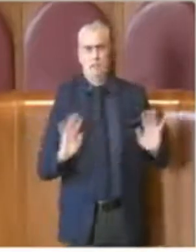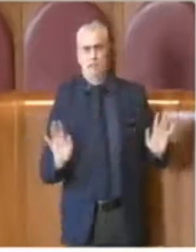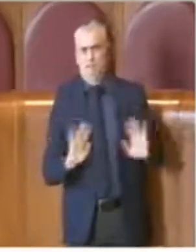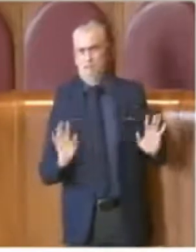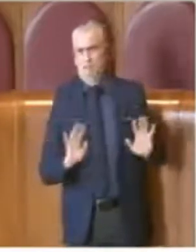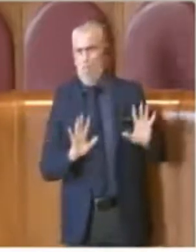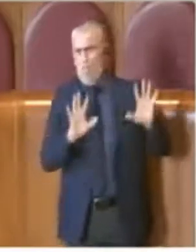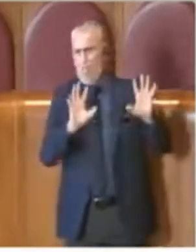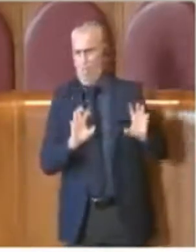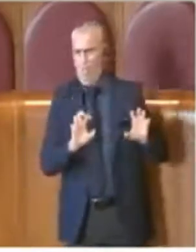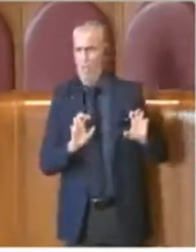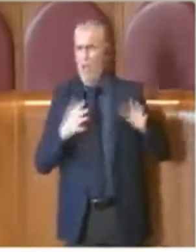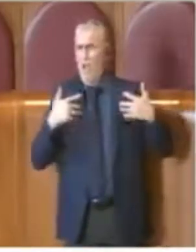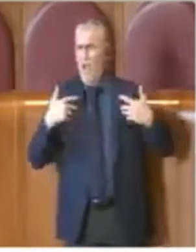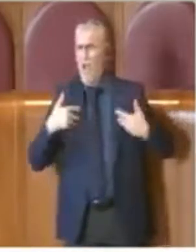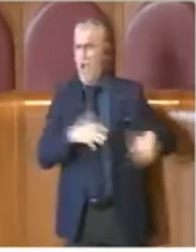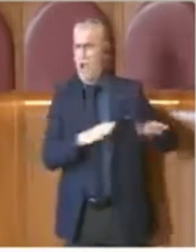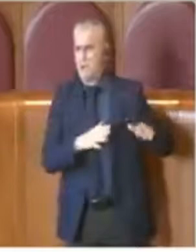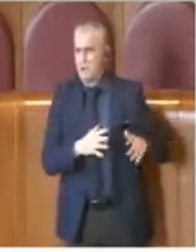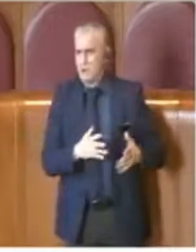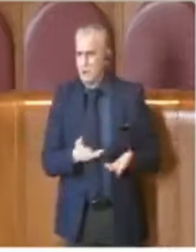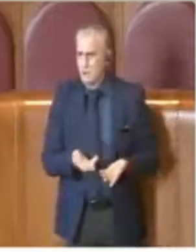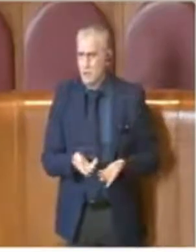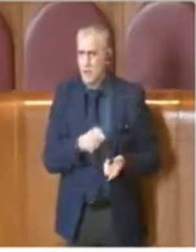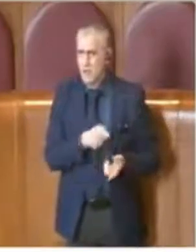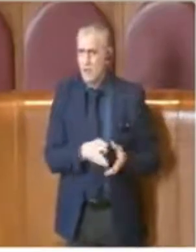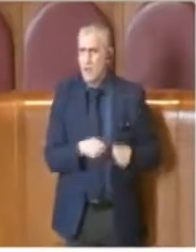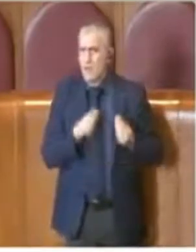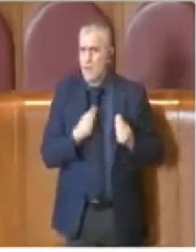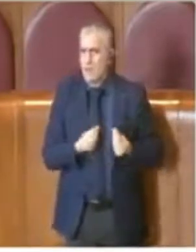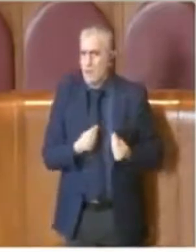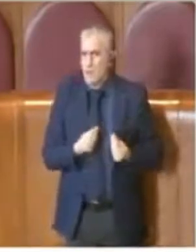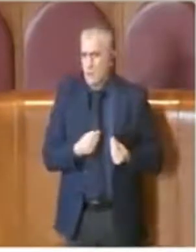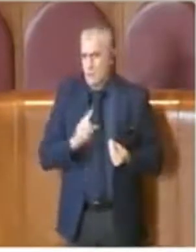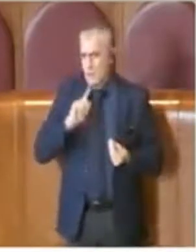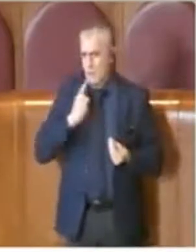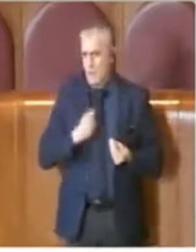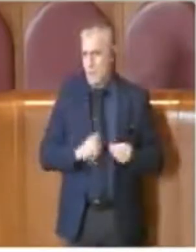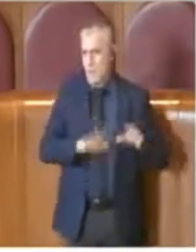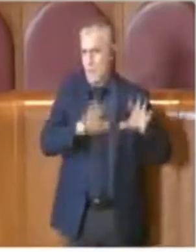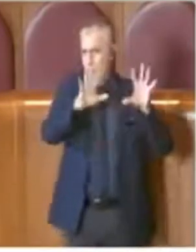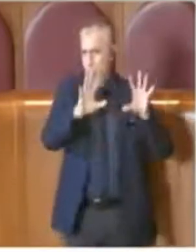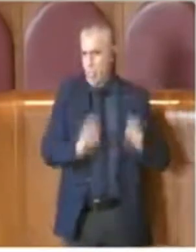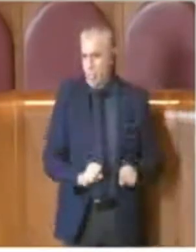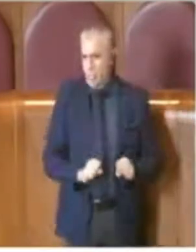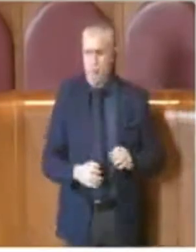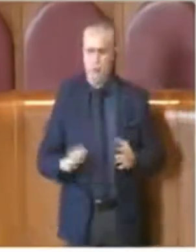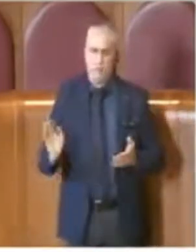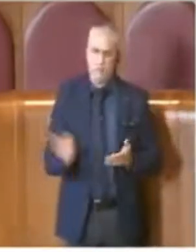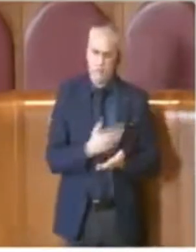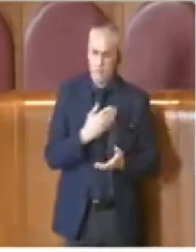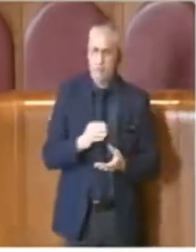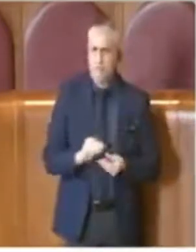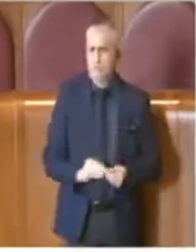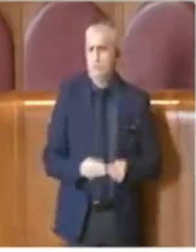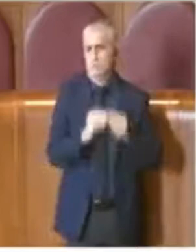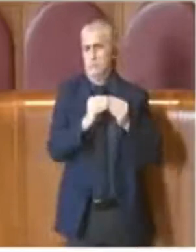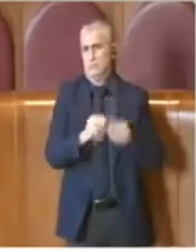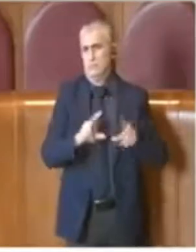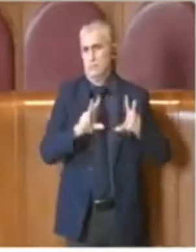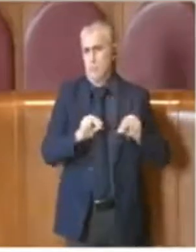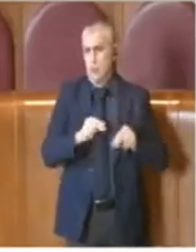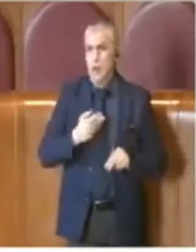già abbandonato. Ma che ci dobbiamo fare? Demoliamolo e ricostruiamolo approfittando anche dei